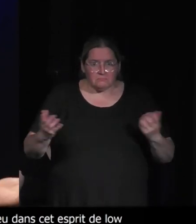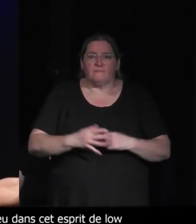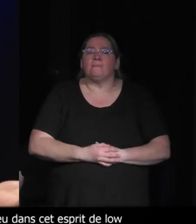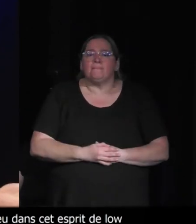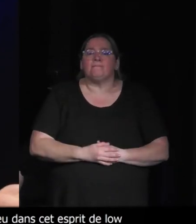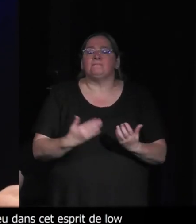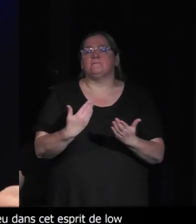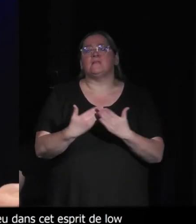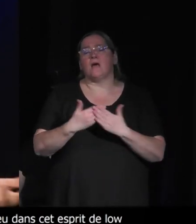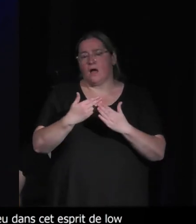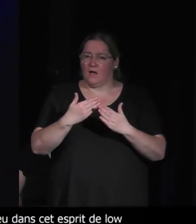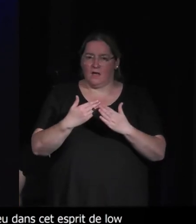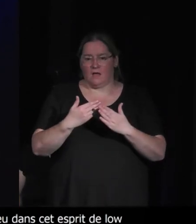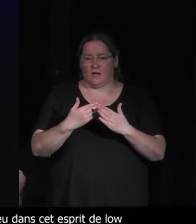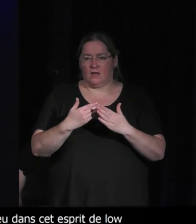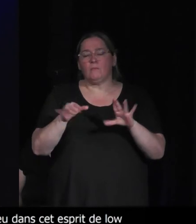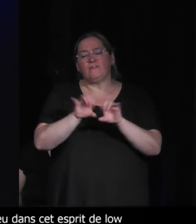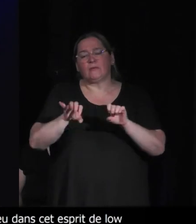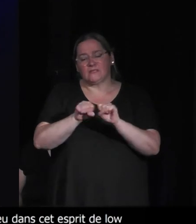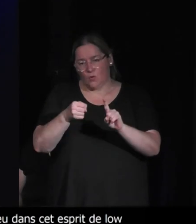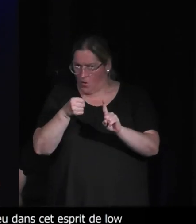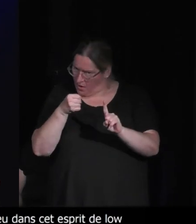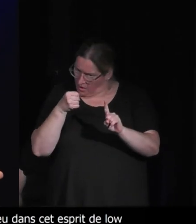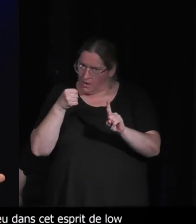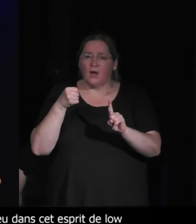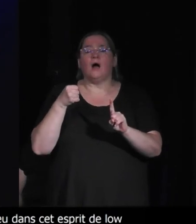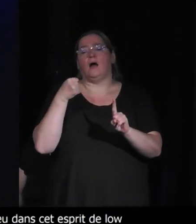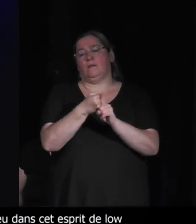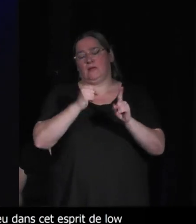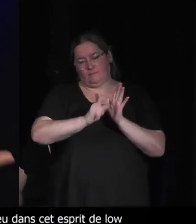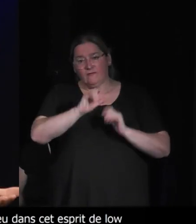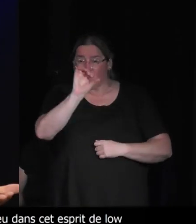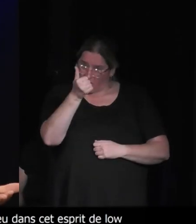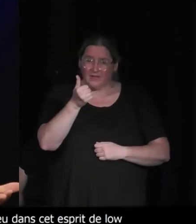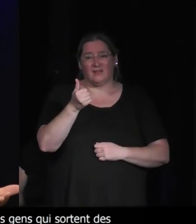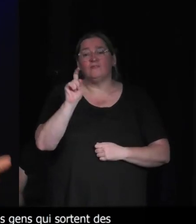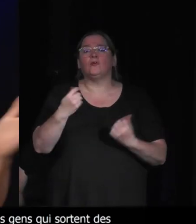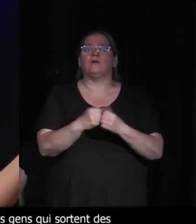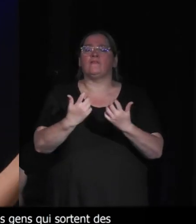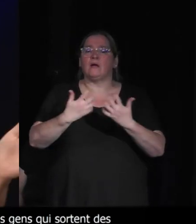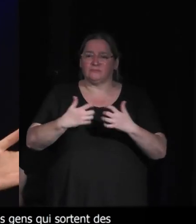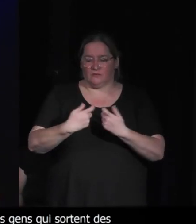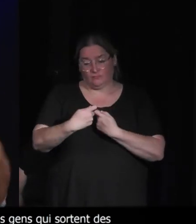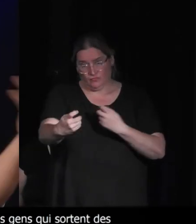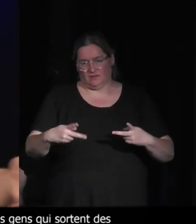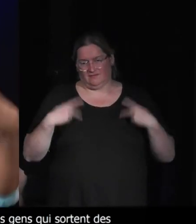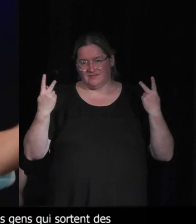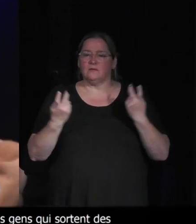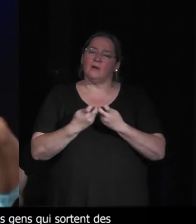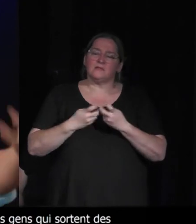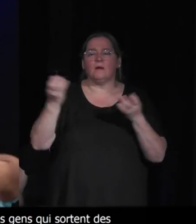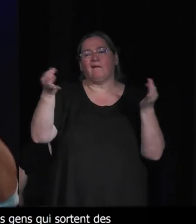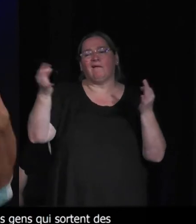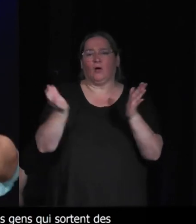'impact, c'est la fabrication. À ce moment-là, le premier facteur sur lequel on peut agir, c'est la durée de vie des machines. Et donc, ça pose la question des cycles d'innovation